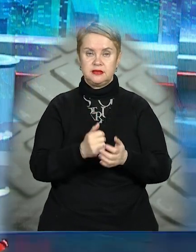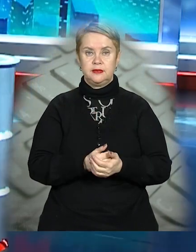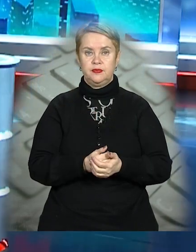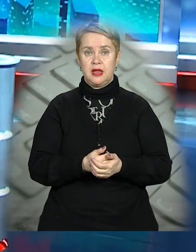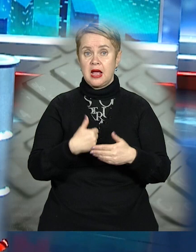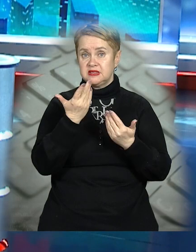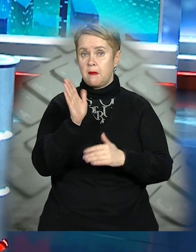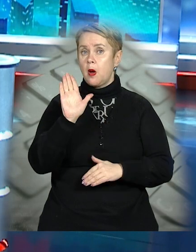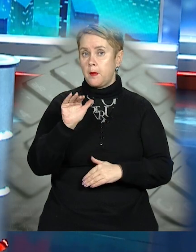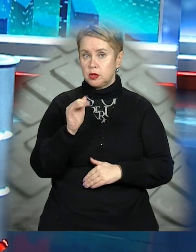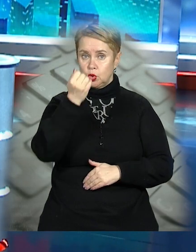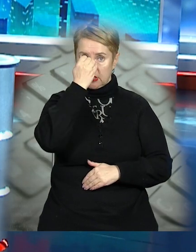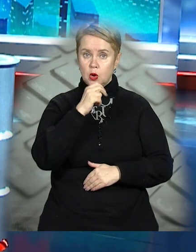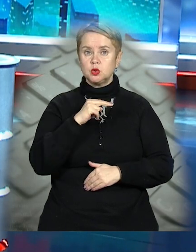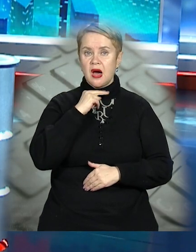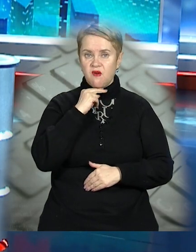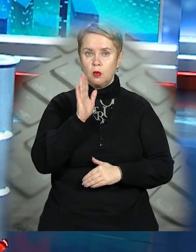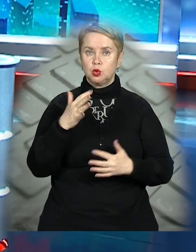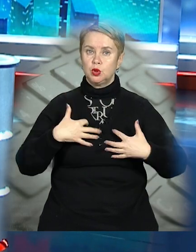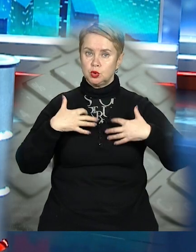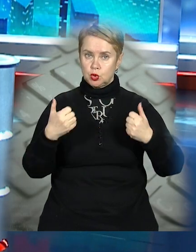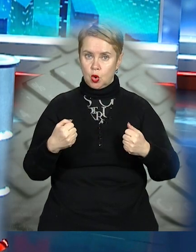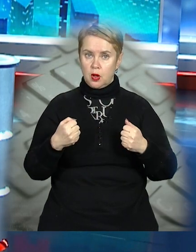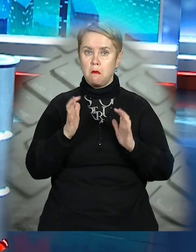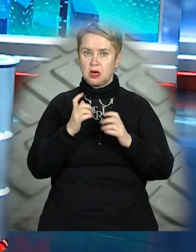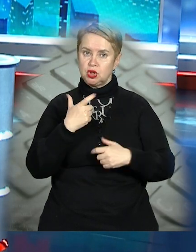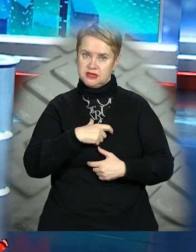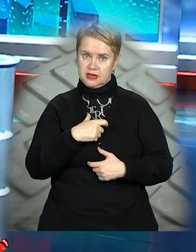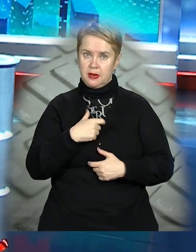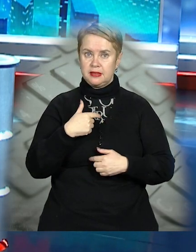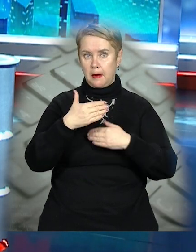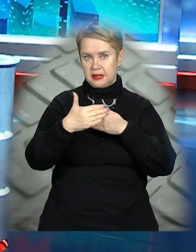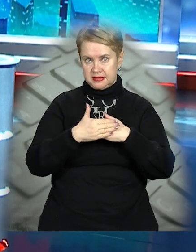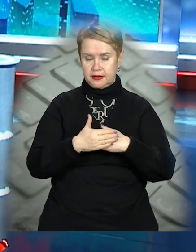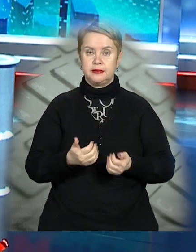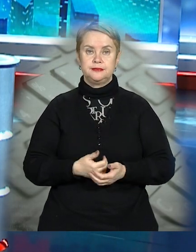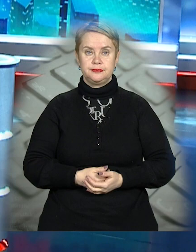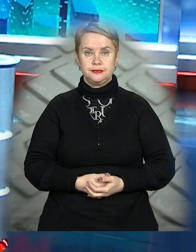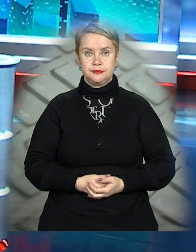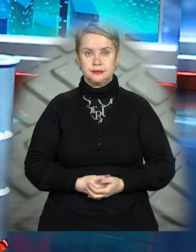Я ж з вами прощаюся. Дякую за увагу. Будьте здорові, бережіть себе та близьких.